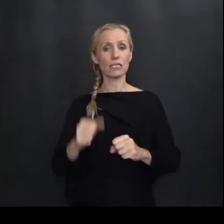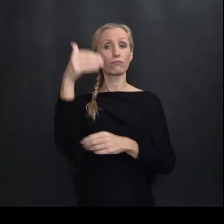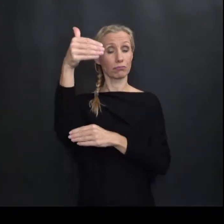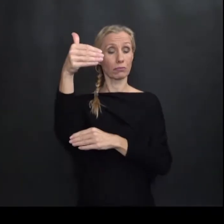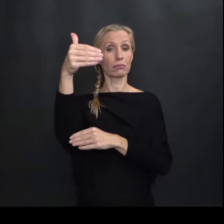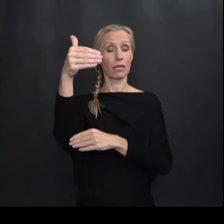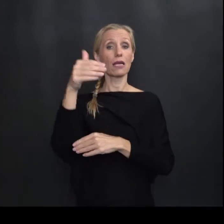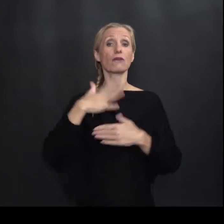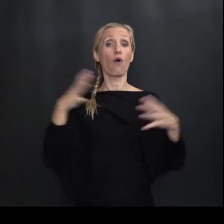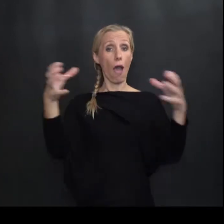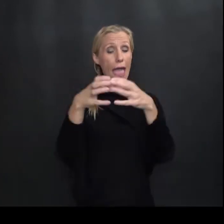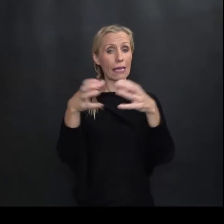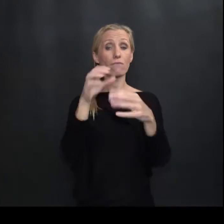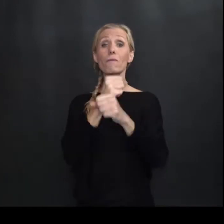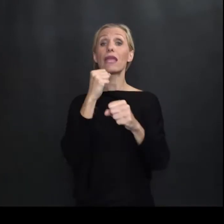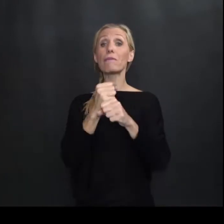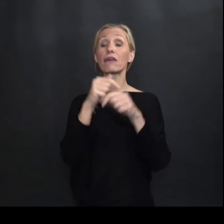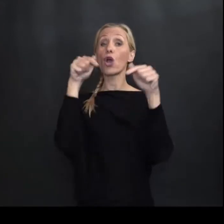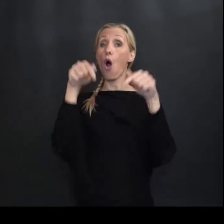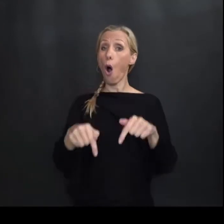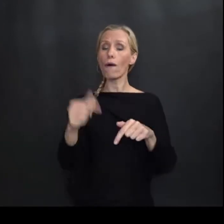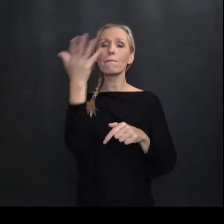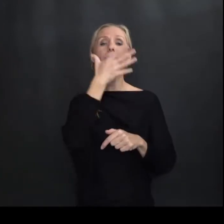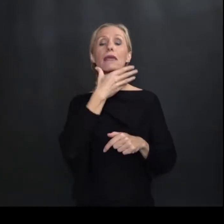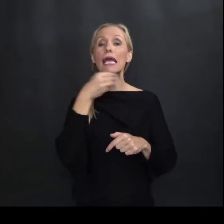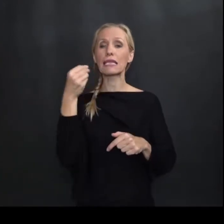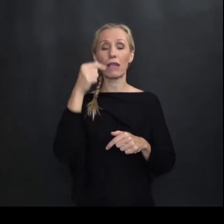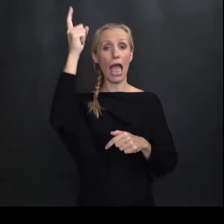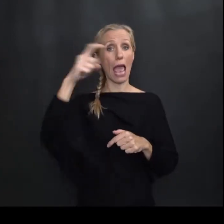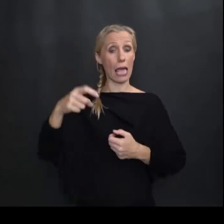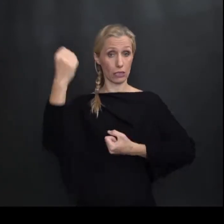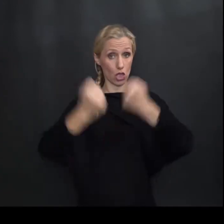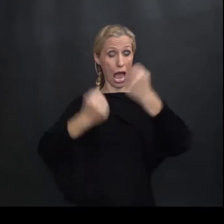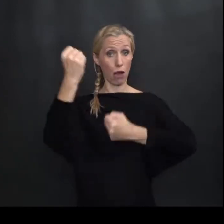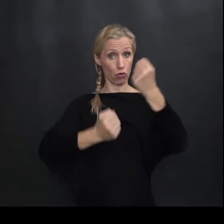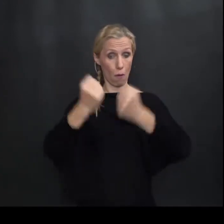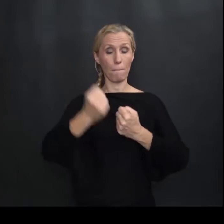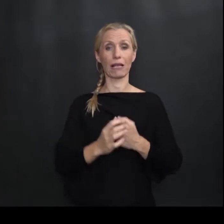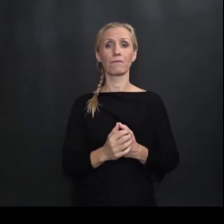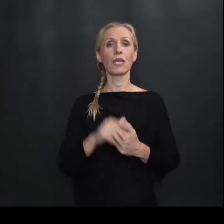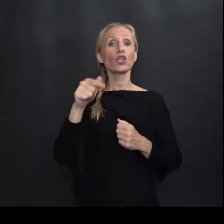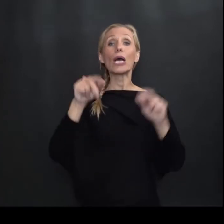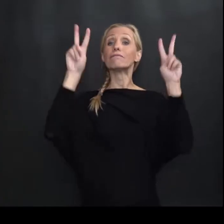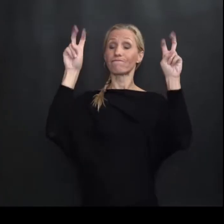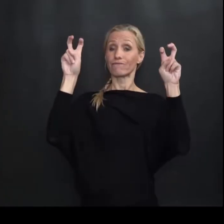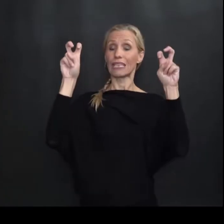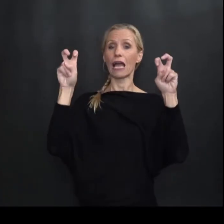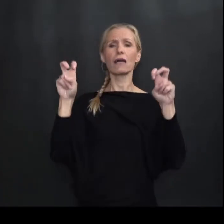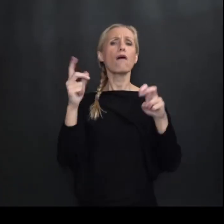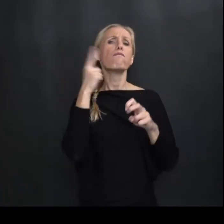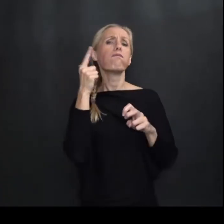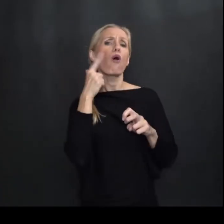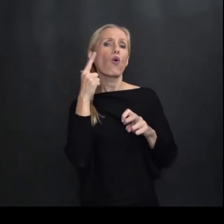vlasništvo Sa svojom ekipom Napravio je Taj prekrasan Električni automobil I to je tzv.